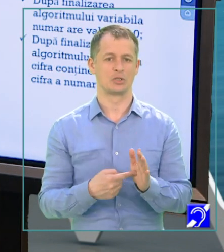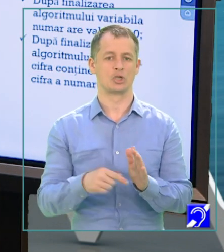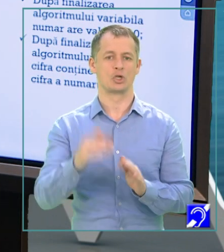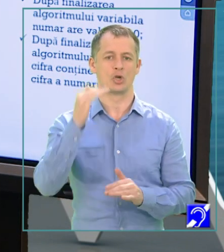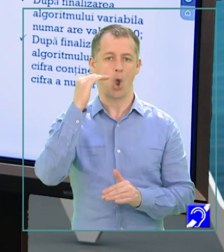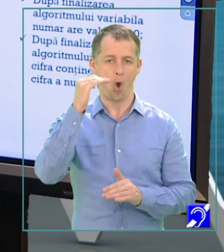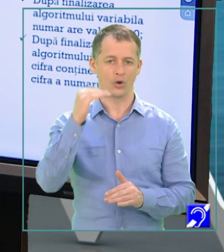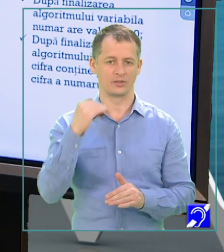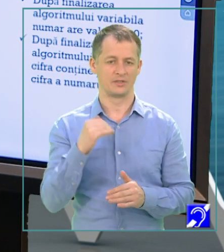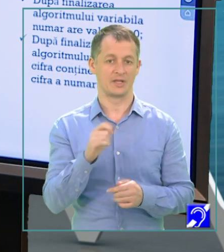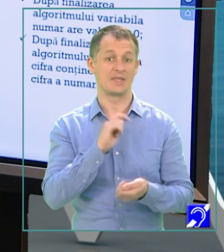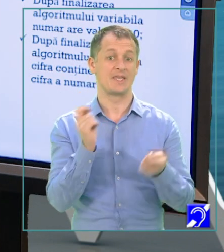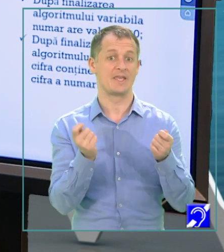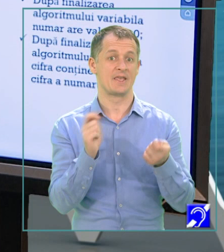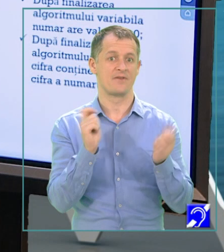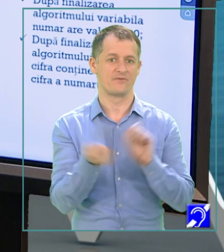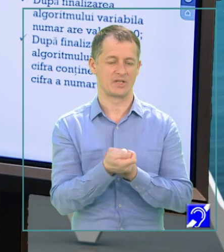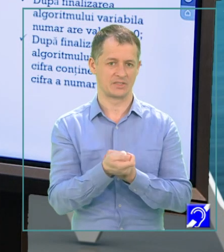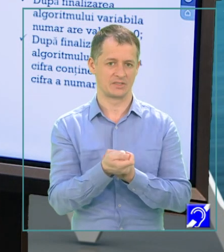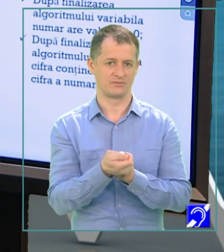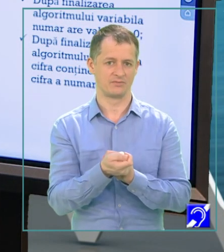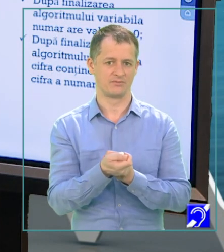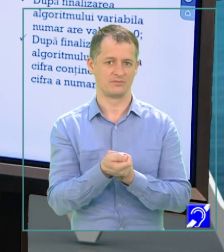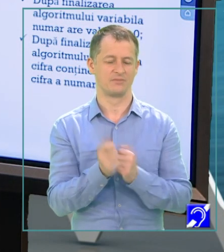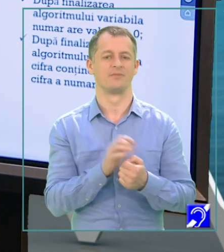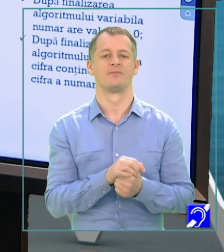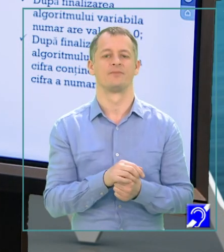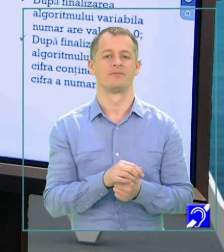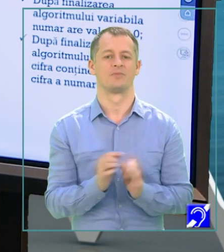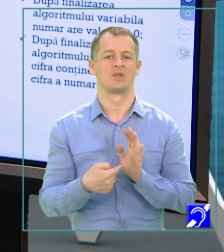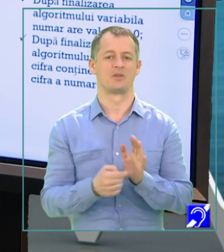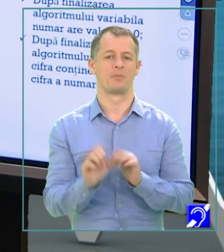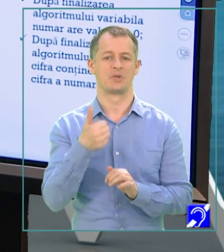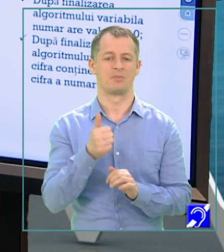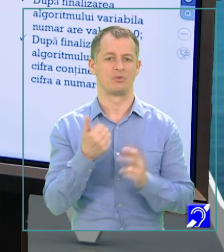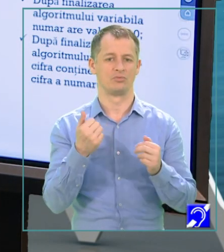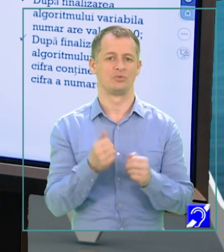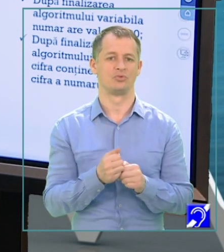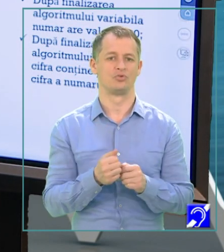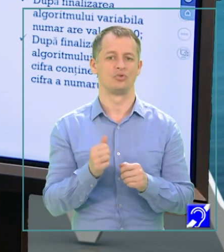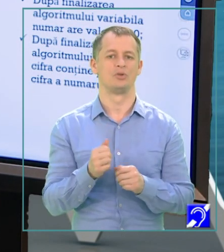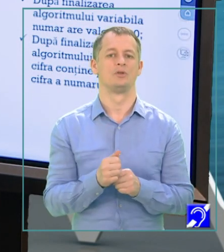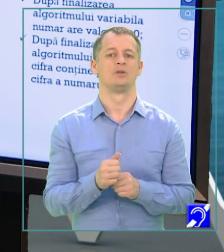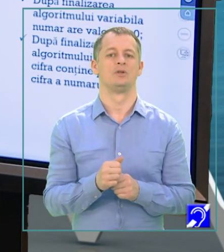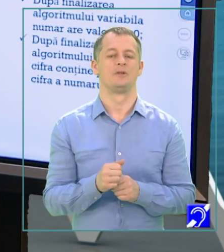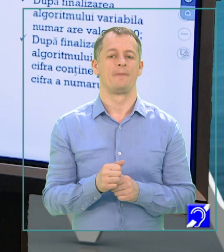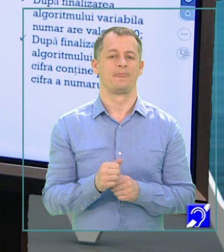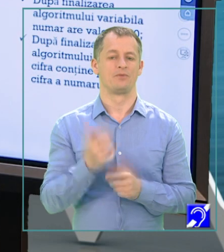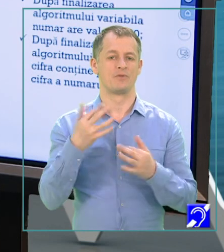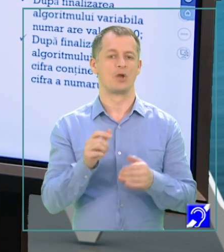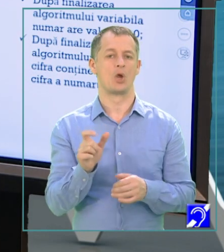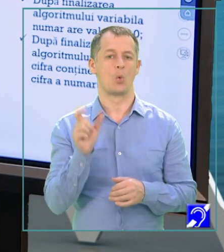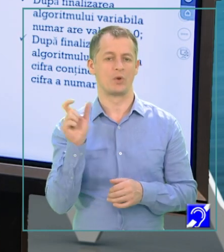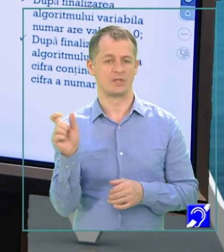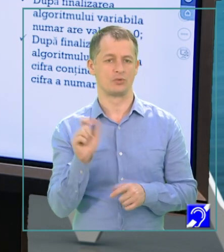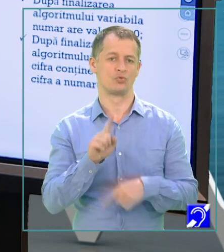inversă scrisă în număr, în sensul că vom afișa prima dată cifra unităților, apoi cifra zecilor și